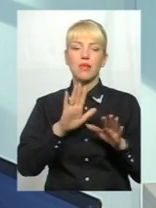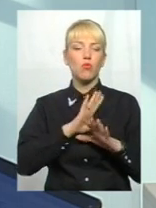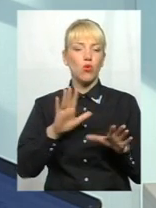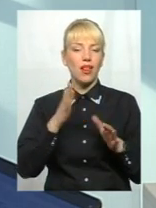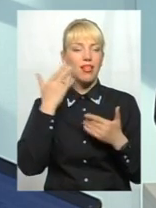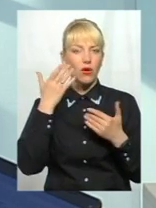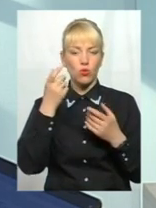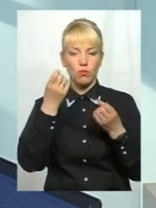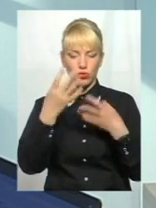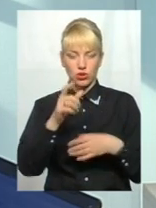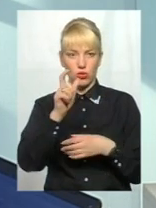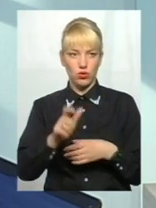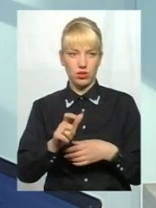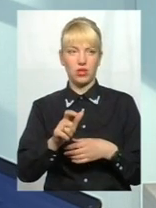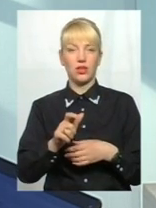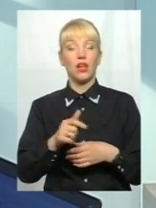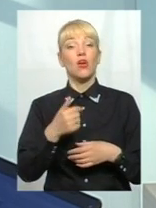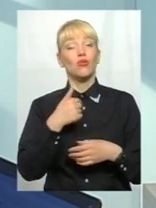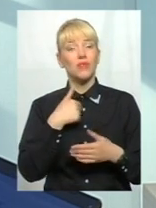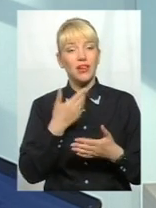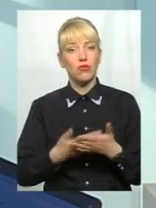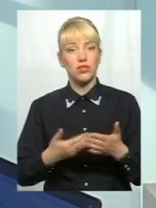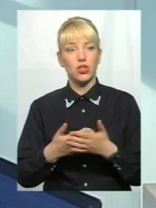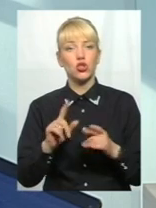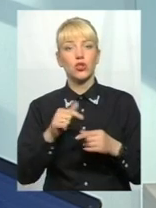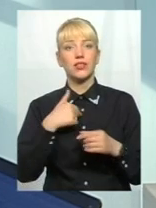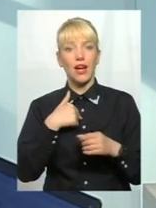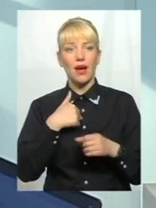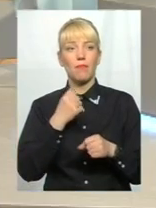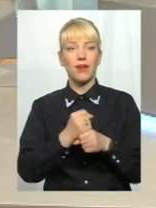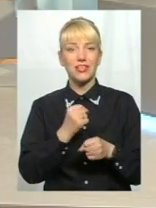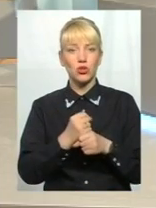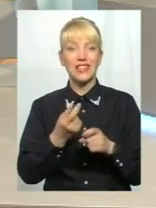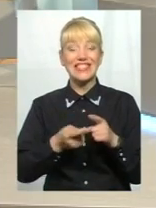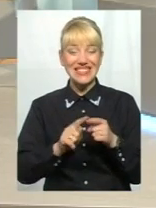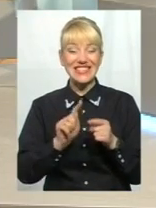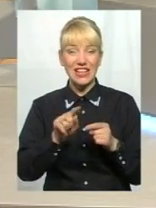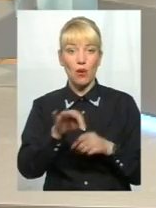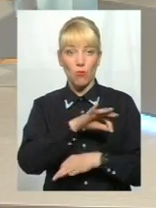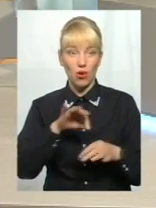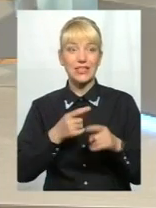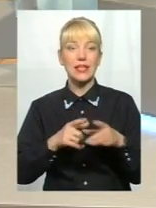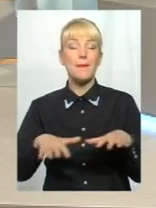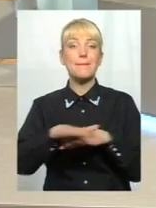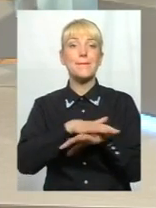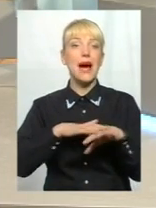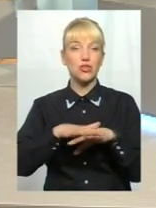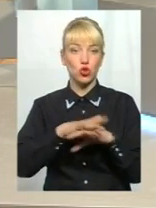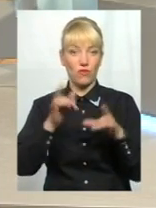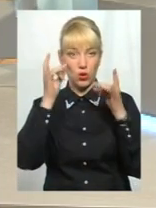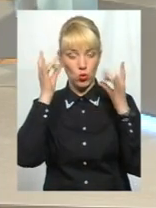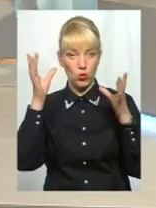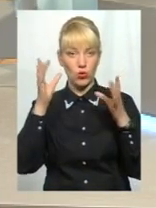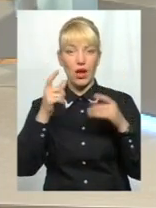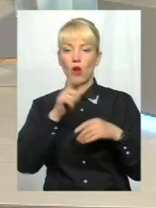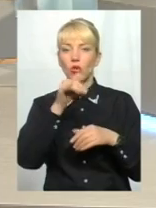начать, якісь там ці, Штати. Тому, мені здається, от якраз те, що я працюю, і, до речі, цей проєкт, це теж масова культура, тому що, наприклад, люди не можуть не об